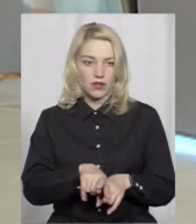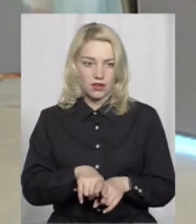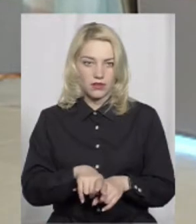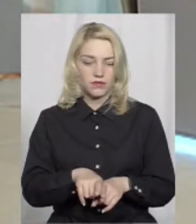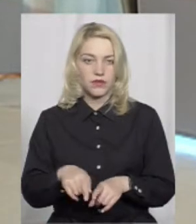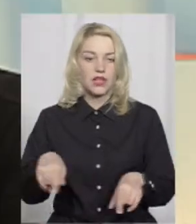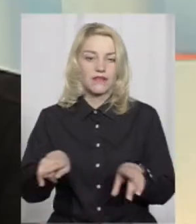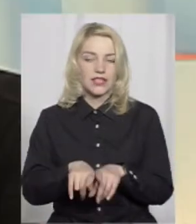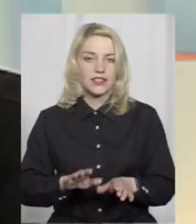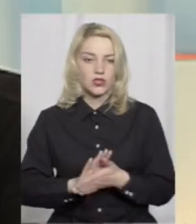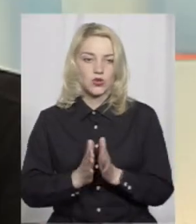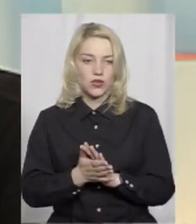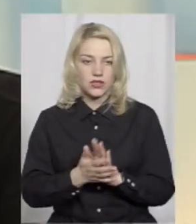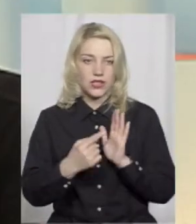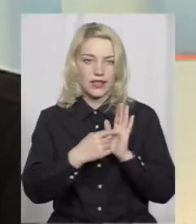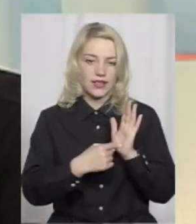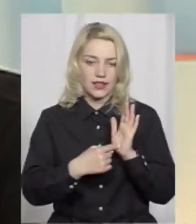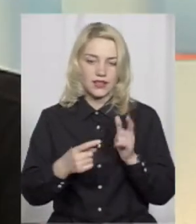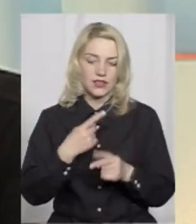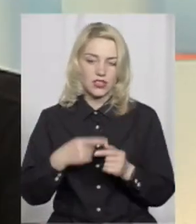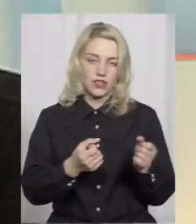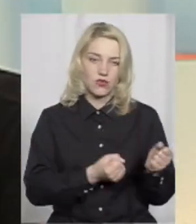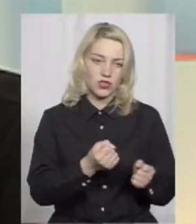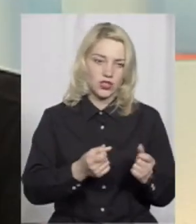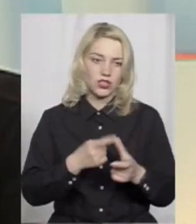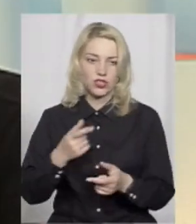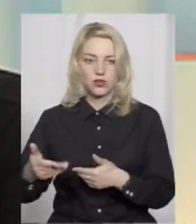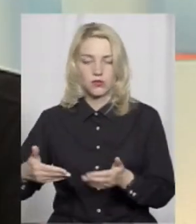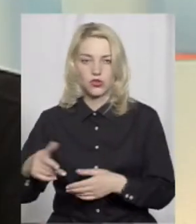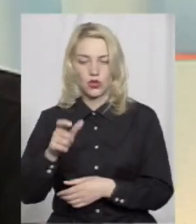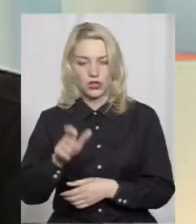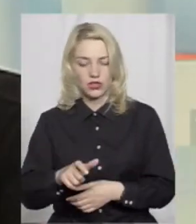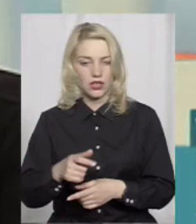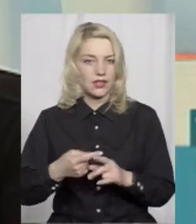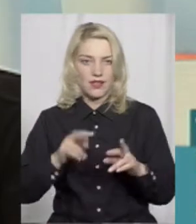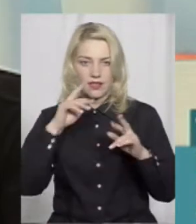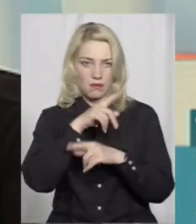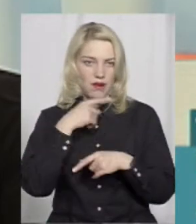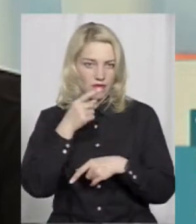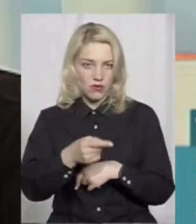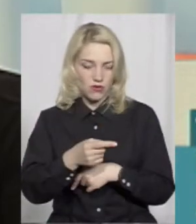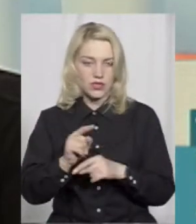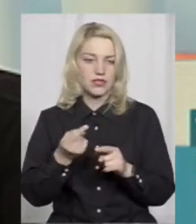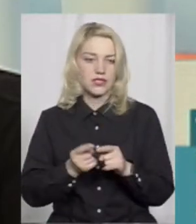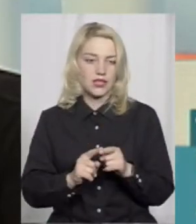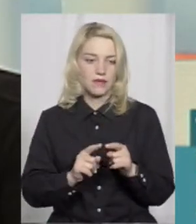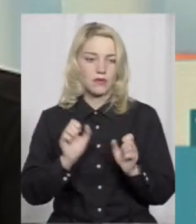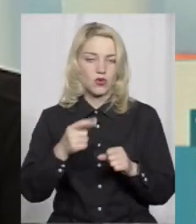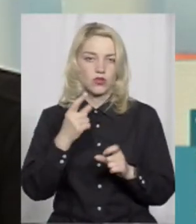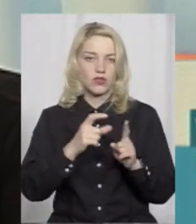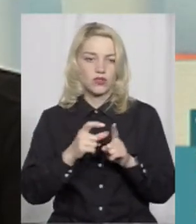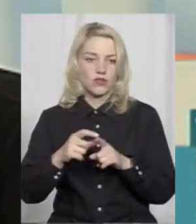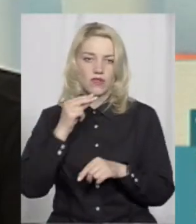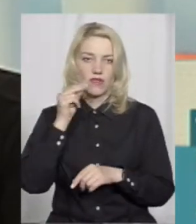в даній ситуації ділити водій чи пішохід, напевно, буде неправильним. Я це все скажу одним